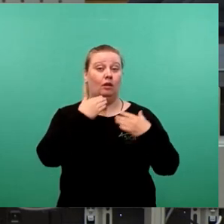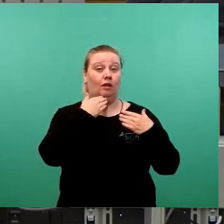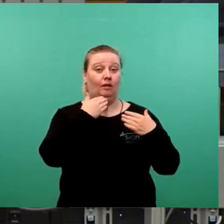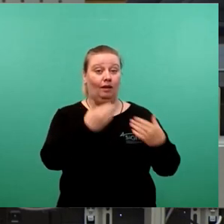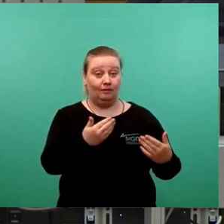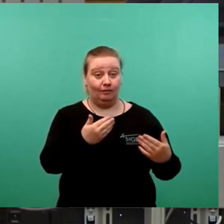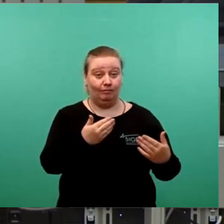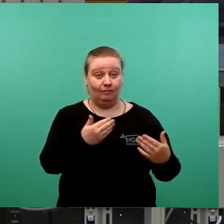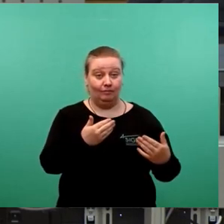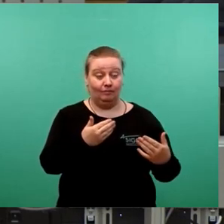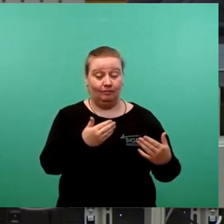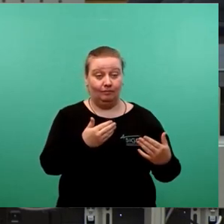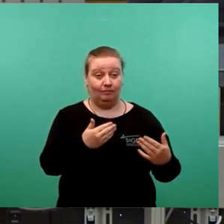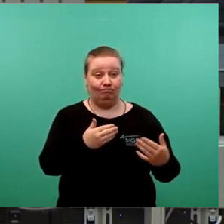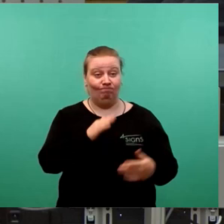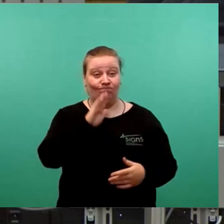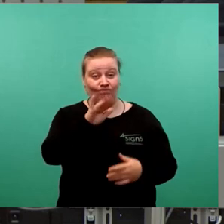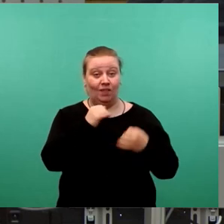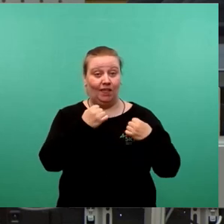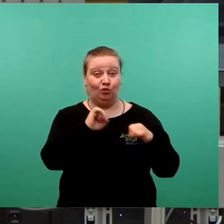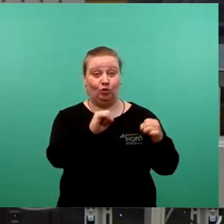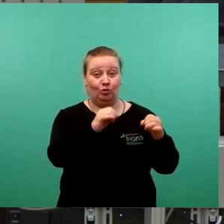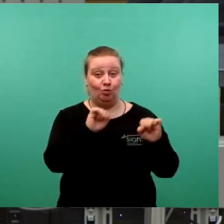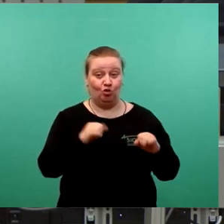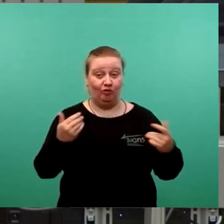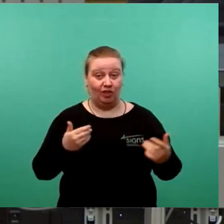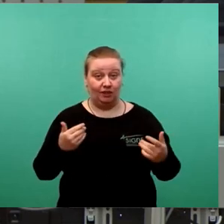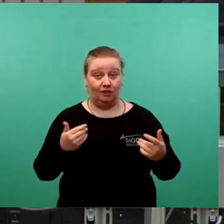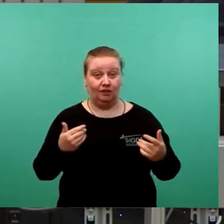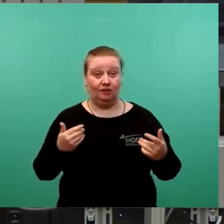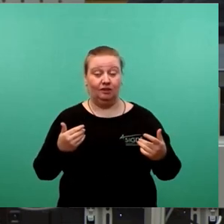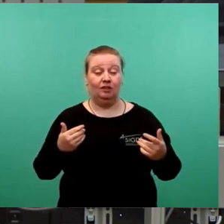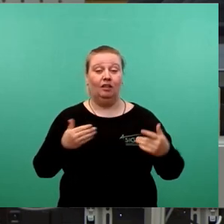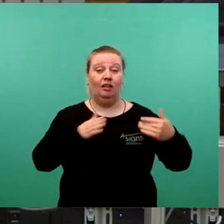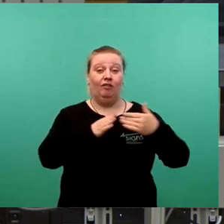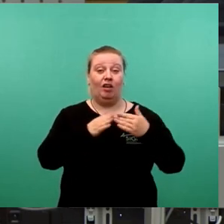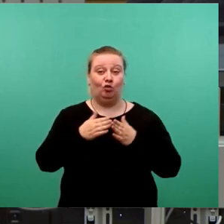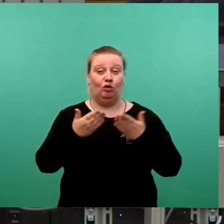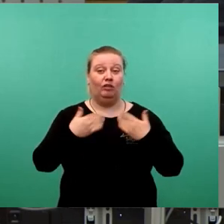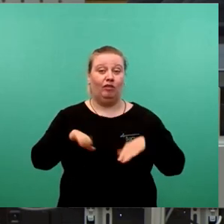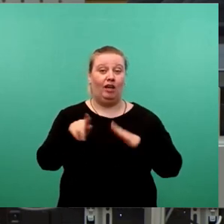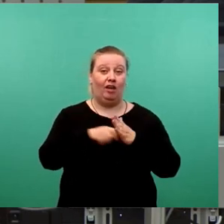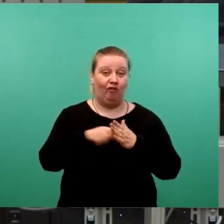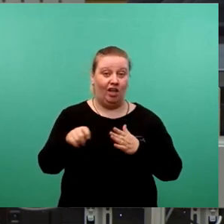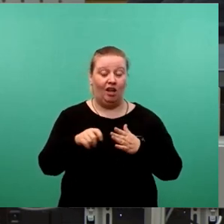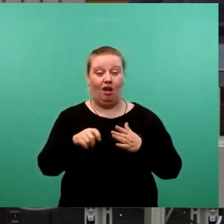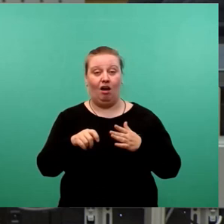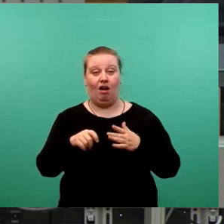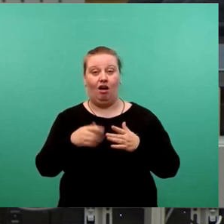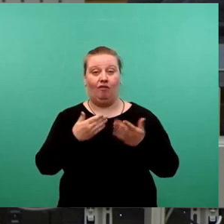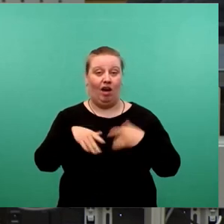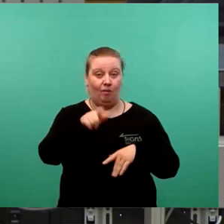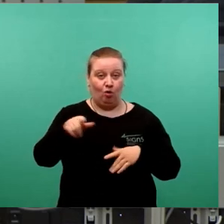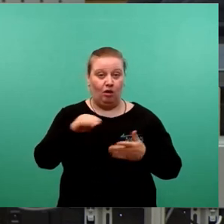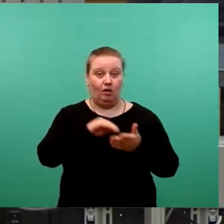durch Ihre Initiative ermöglicht haben, dass die Fraktion Freie Wähler, Freie Bürger an dem Prozess daran teilnehmen